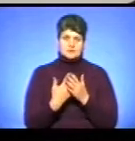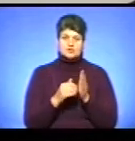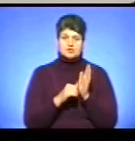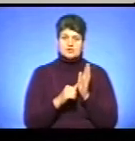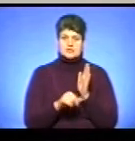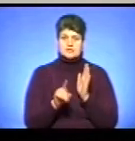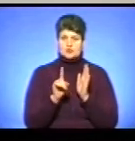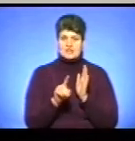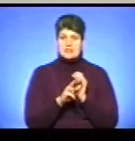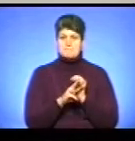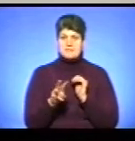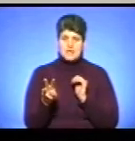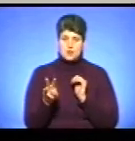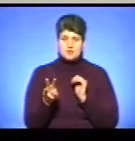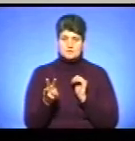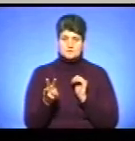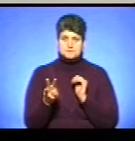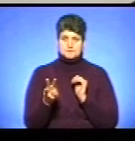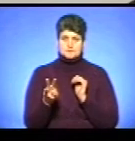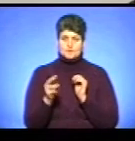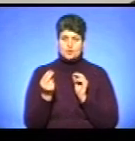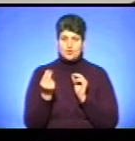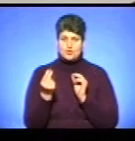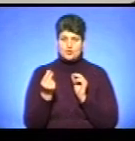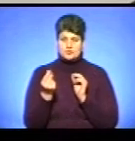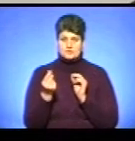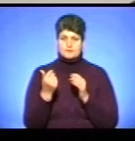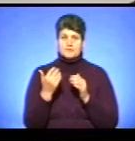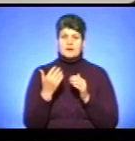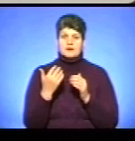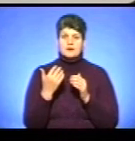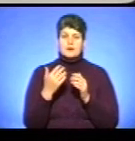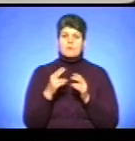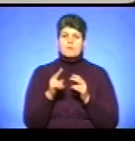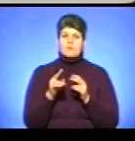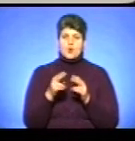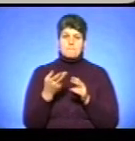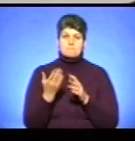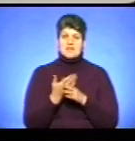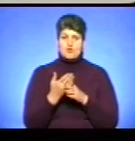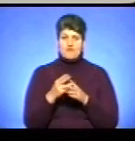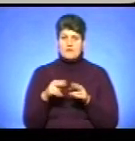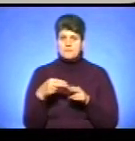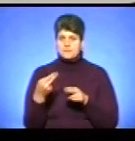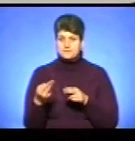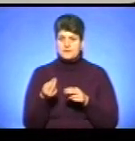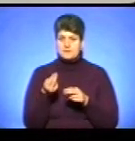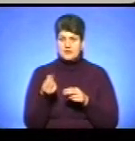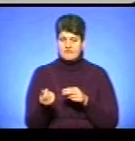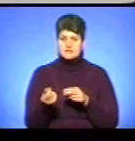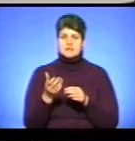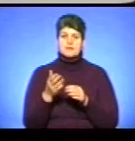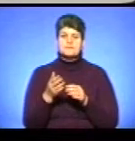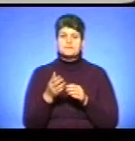мільйону коштів по втратах за пільгові перевезення. І я хочу сказати, що